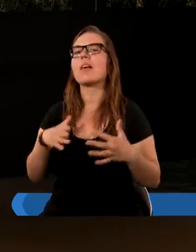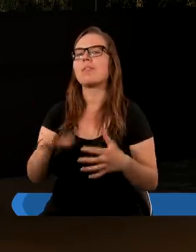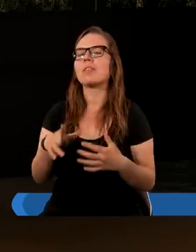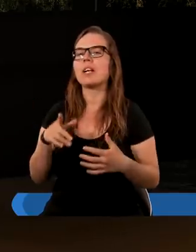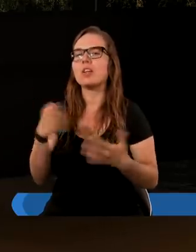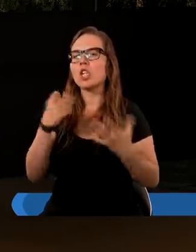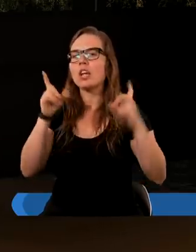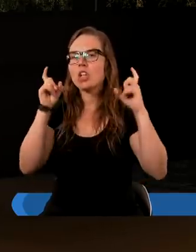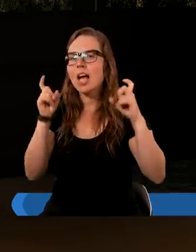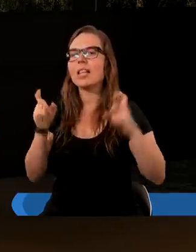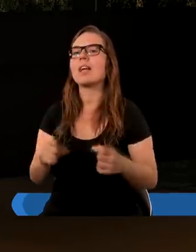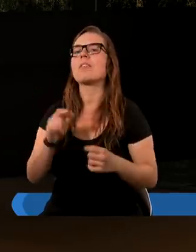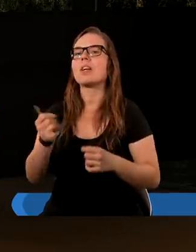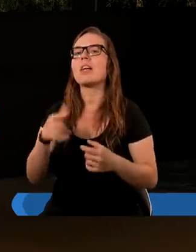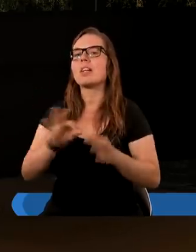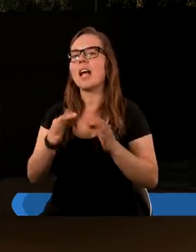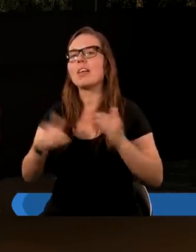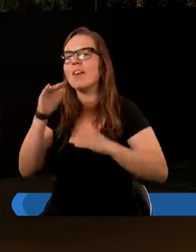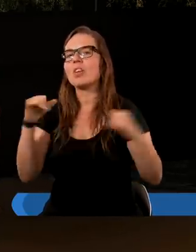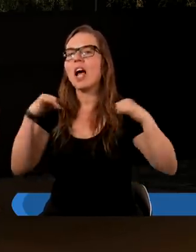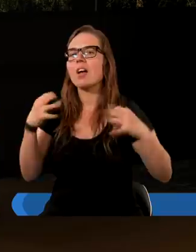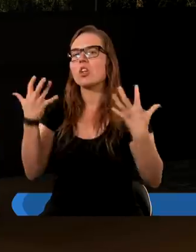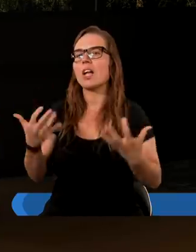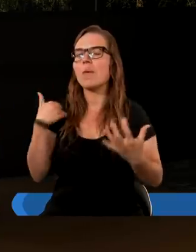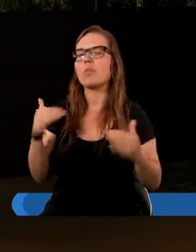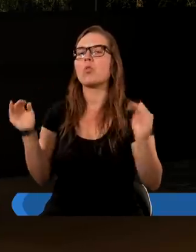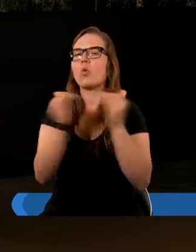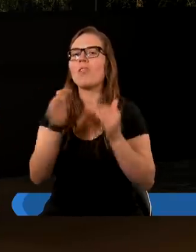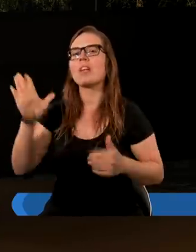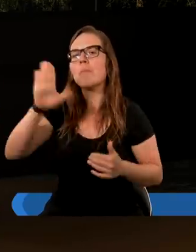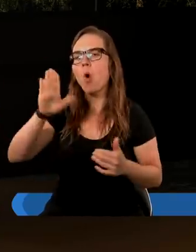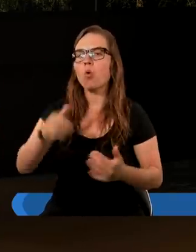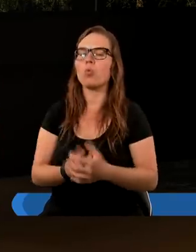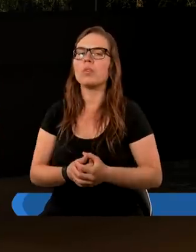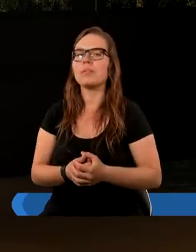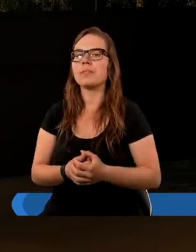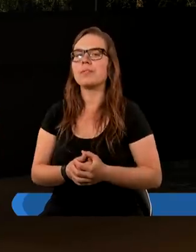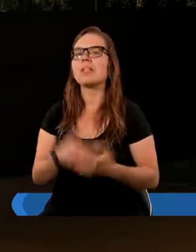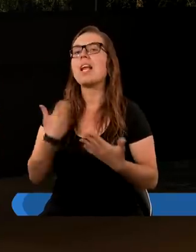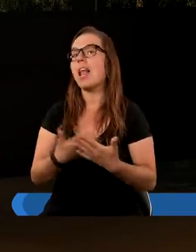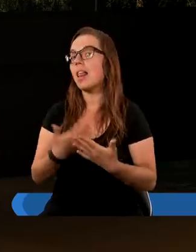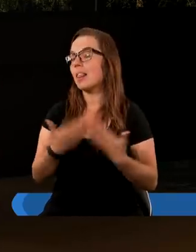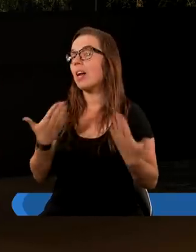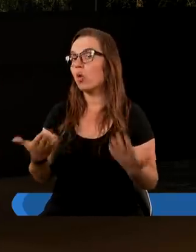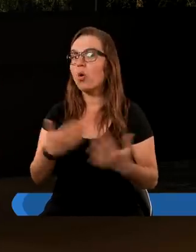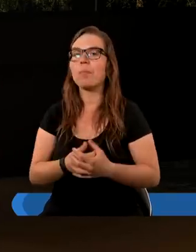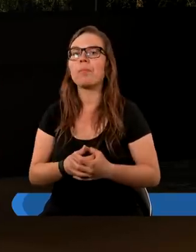szatan, ten najwyższy anioł, chciał być równy Bogu. Dlatego